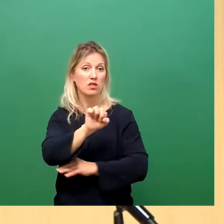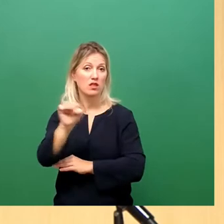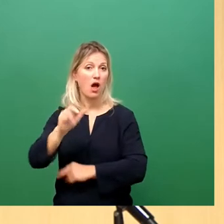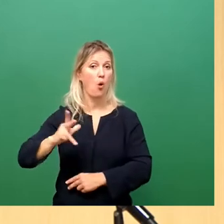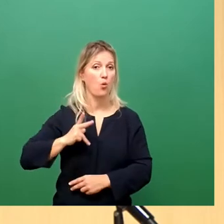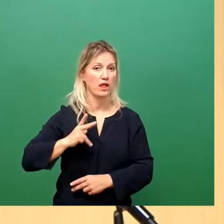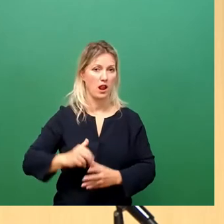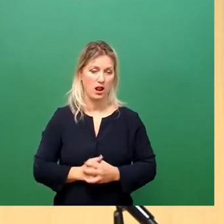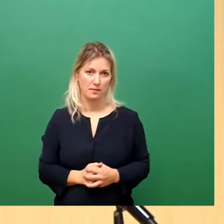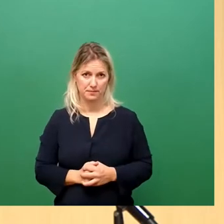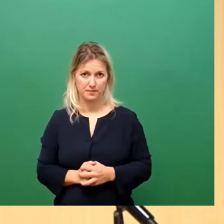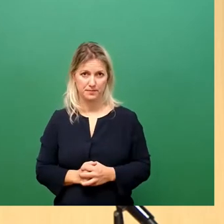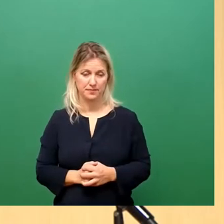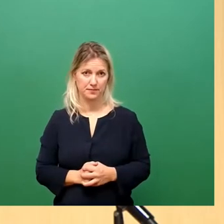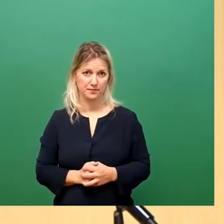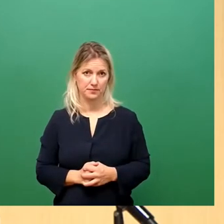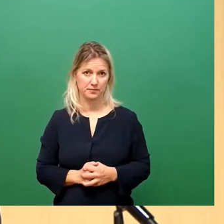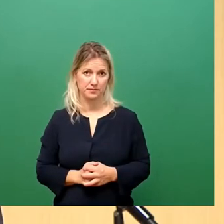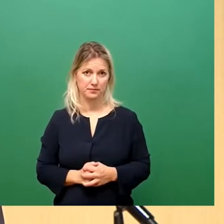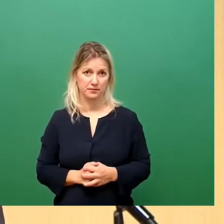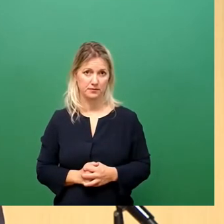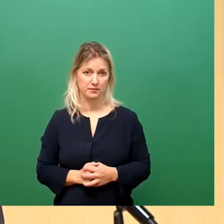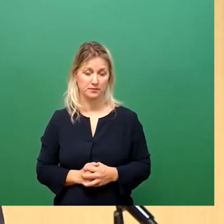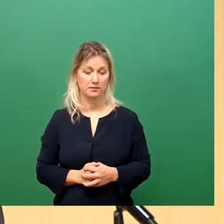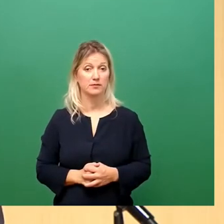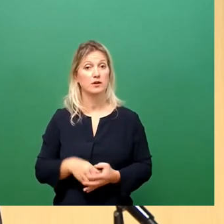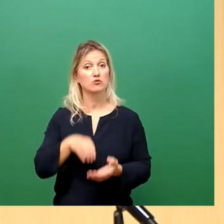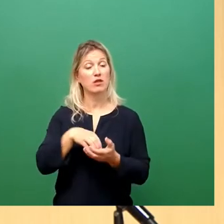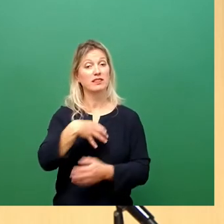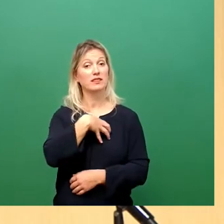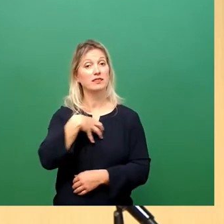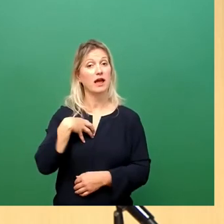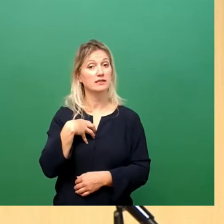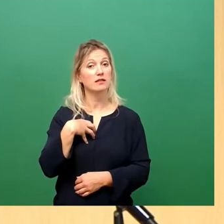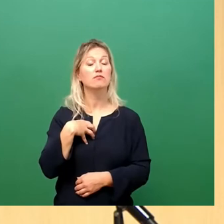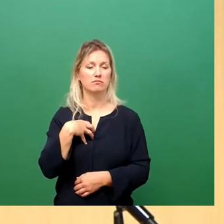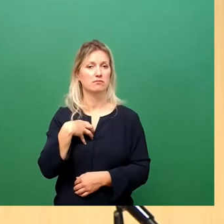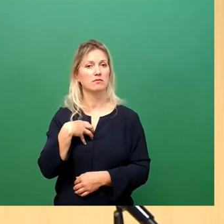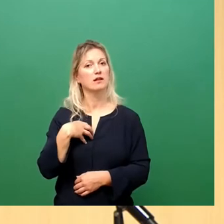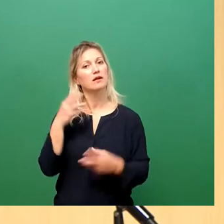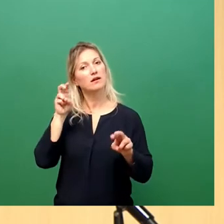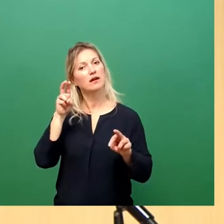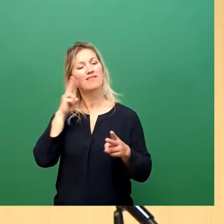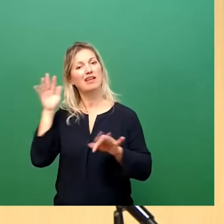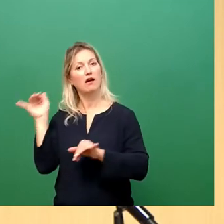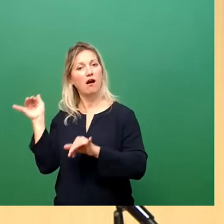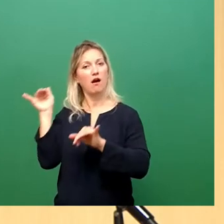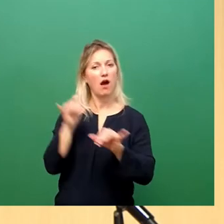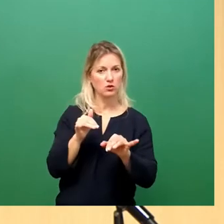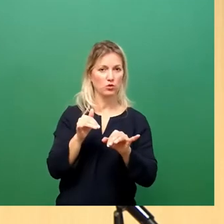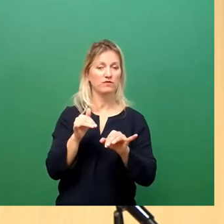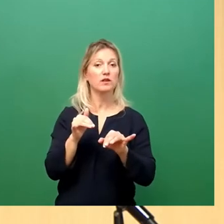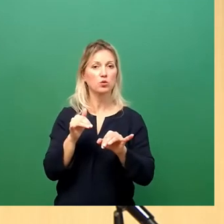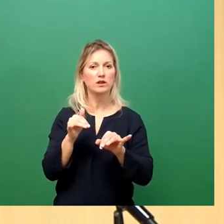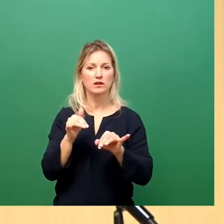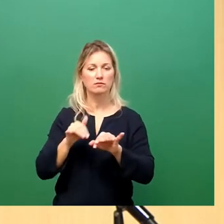Dresden ist dabei nach wie vor Ankunftsort, aber auch Drehscheibe für die Vertriebenen, die sich vor dem Krieg